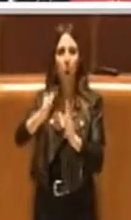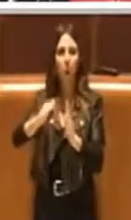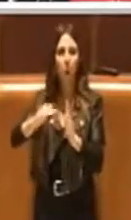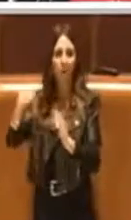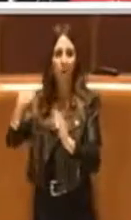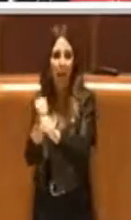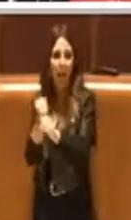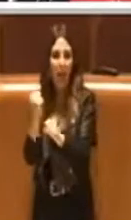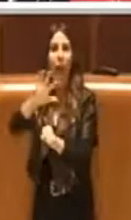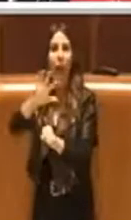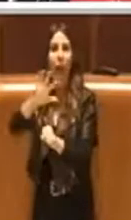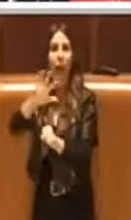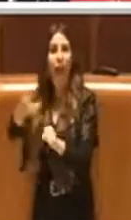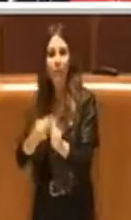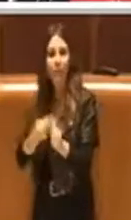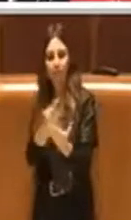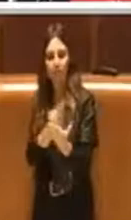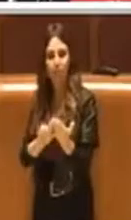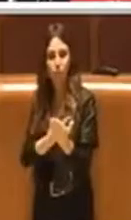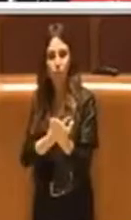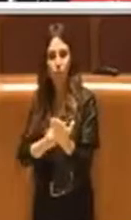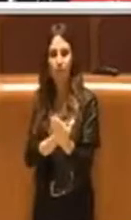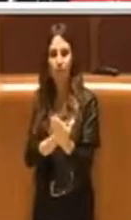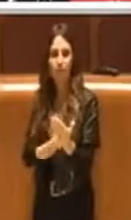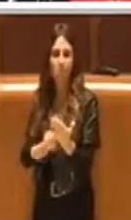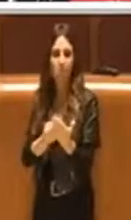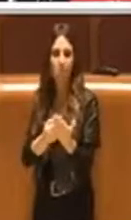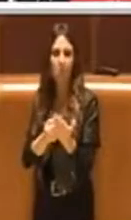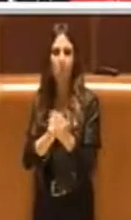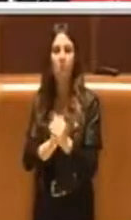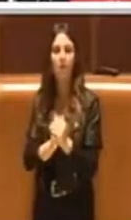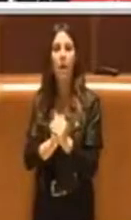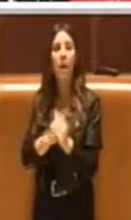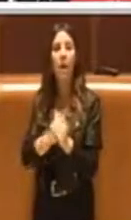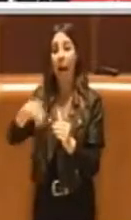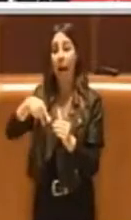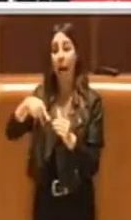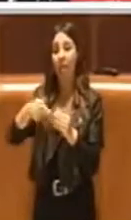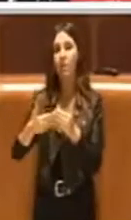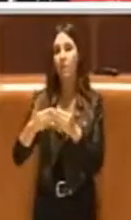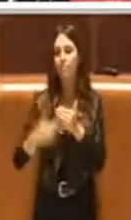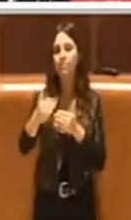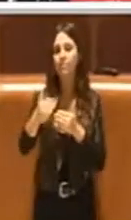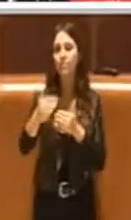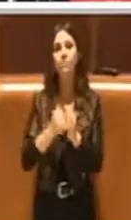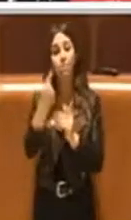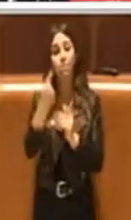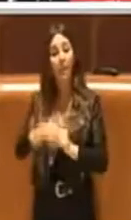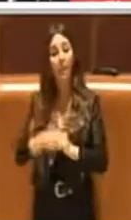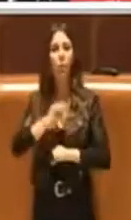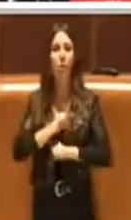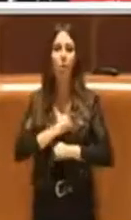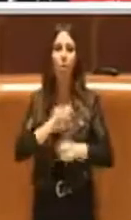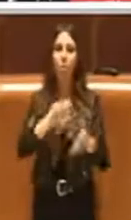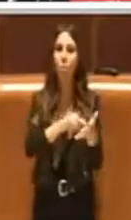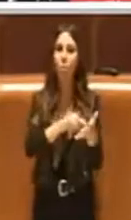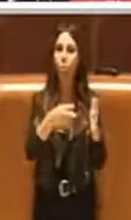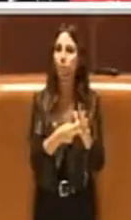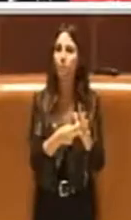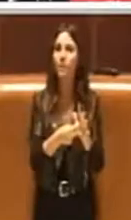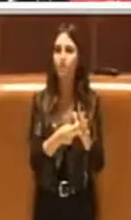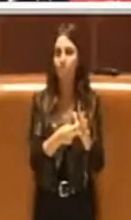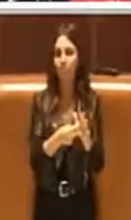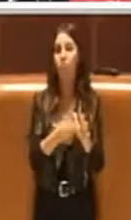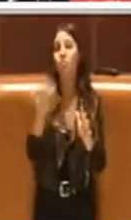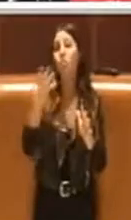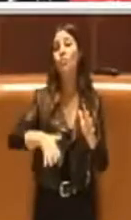ripianificate anche negli anni successivi questo io credo che sia un problema che abbiamo trovato